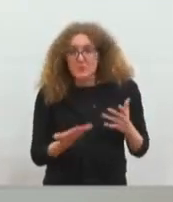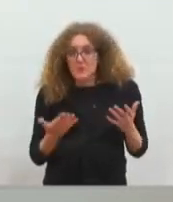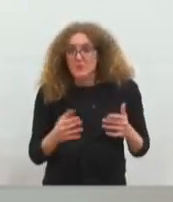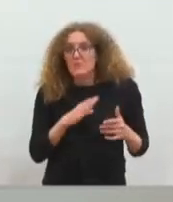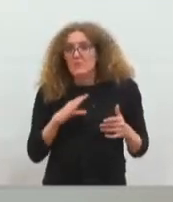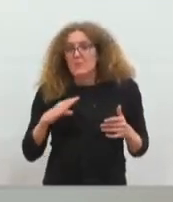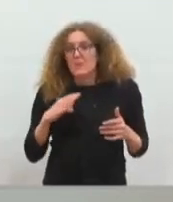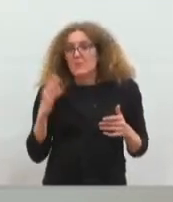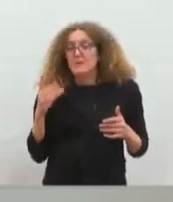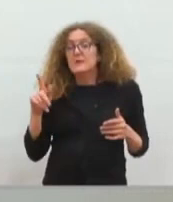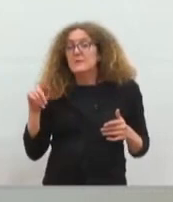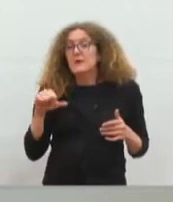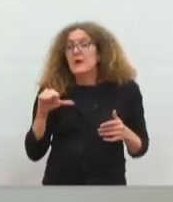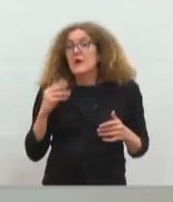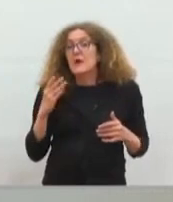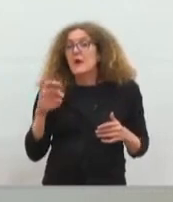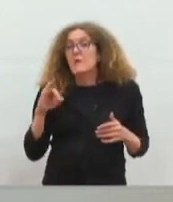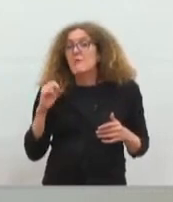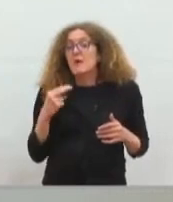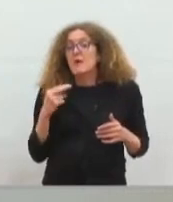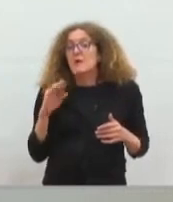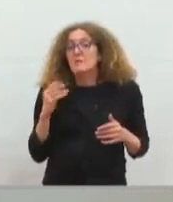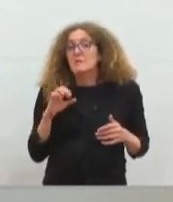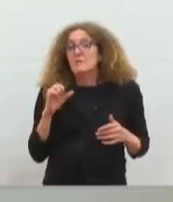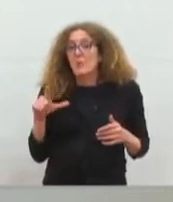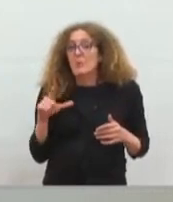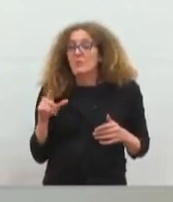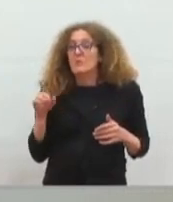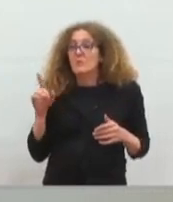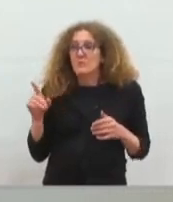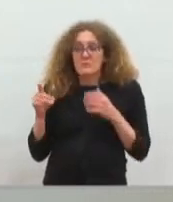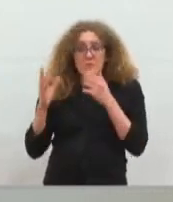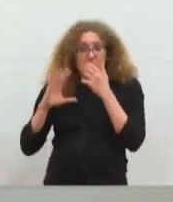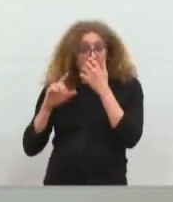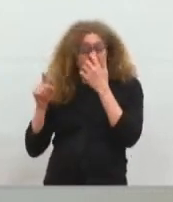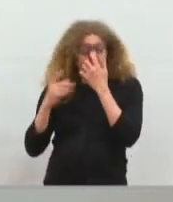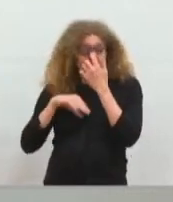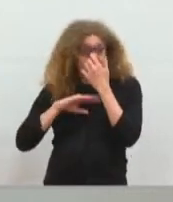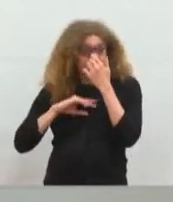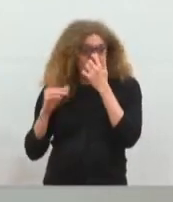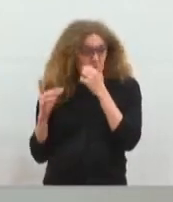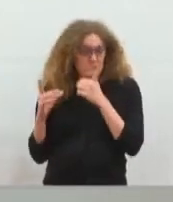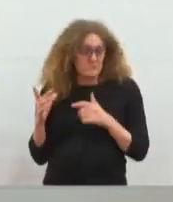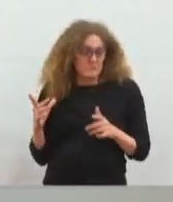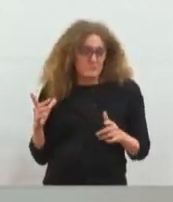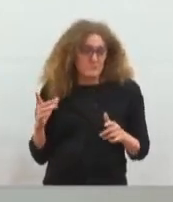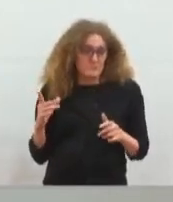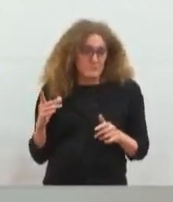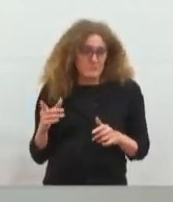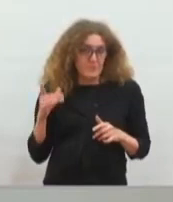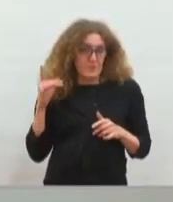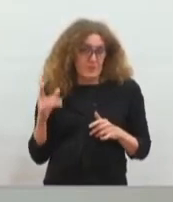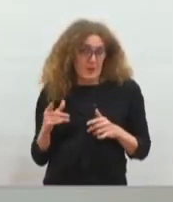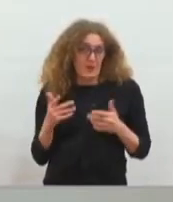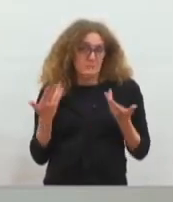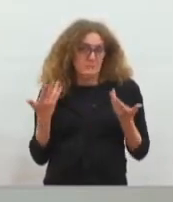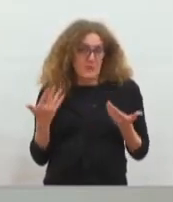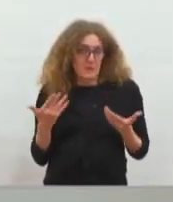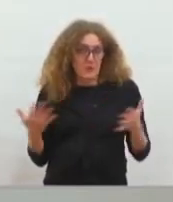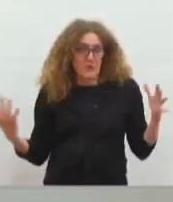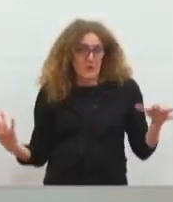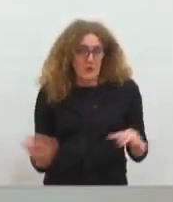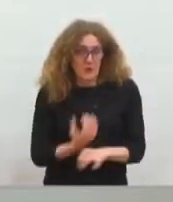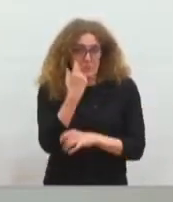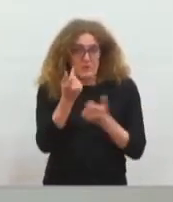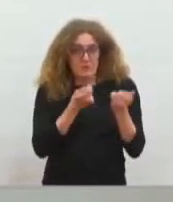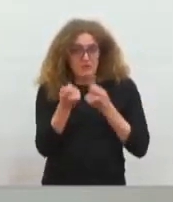puisque c sous sa mandature que ça a été décidé, et je l'en félicite, puisque c'était un objectif qu s'était fixé, nous avons récupéré la facturation et